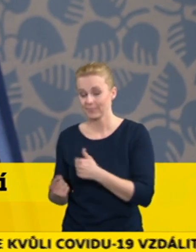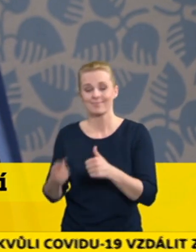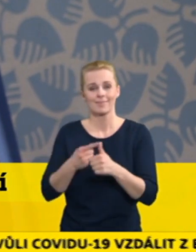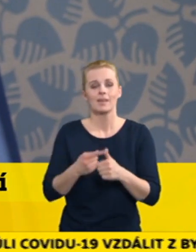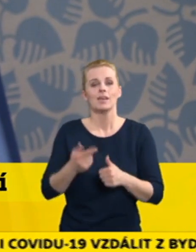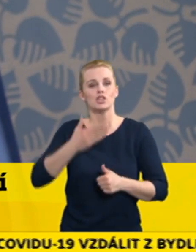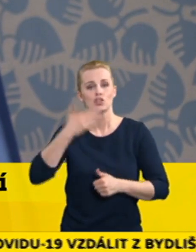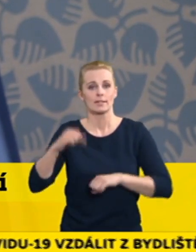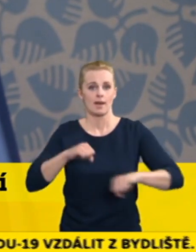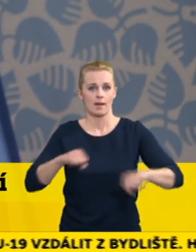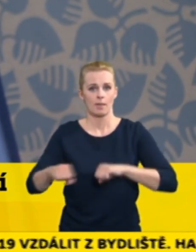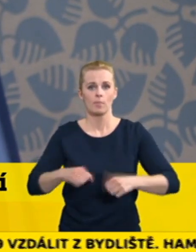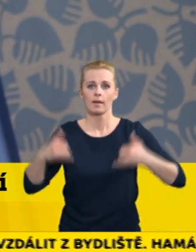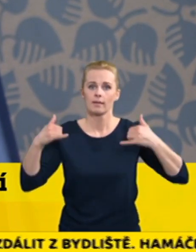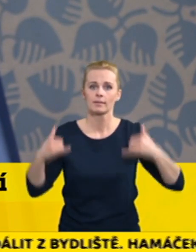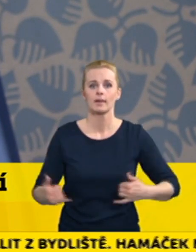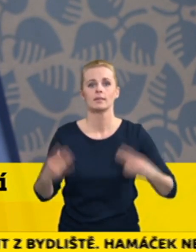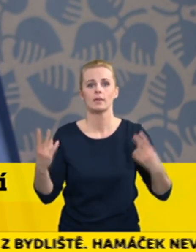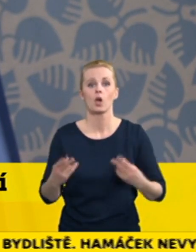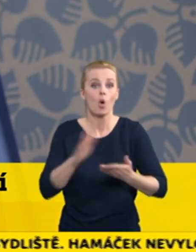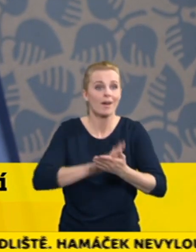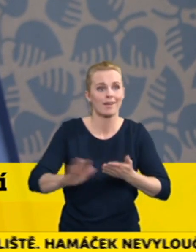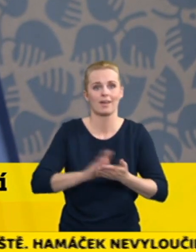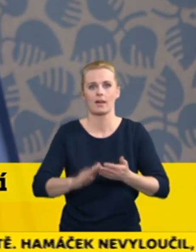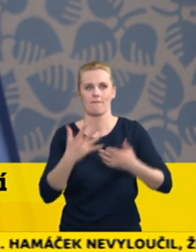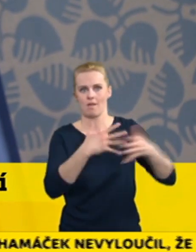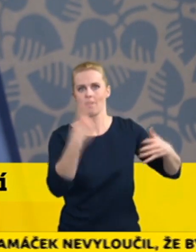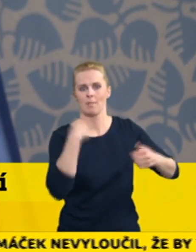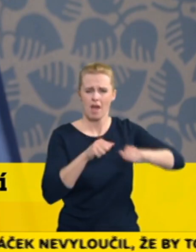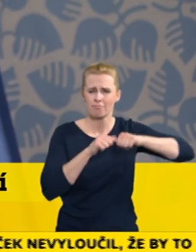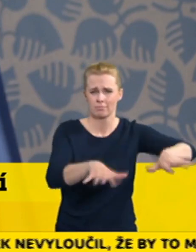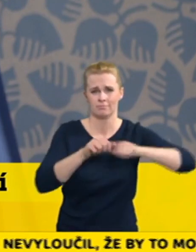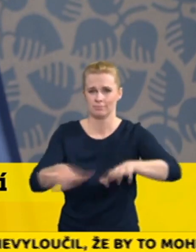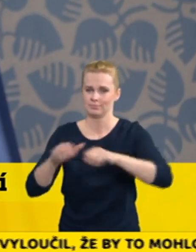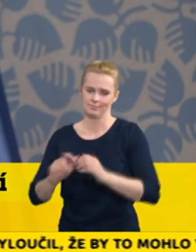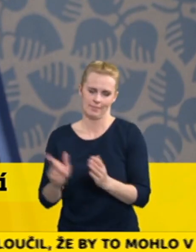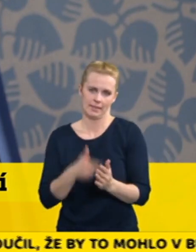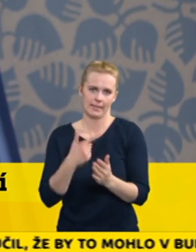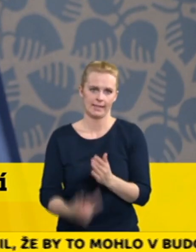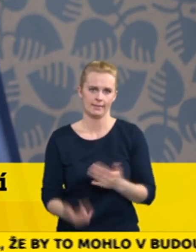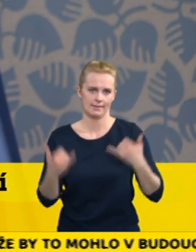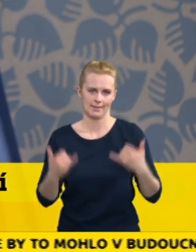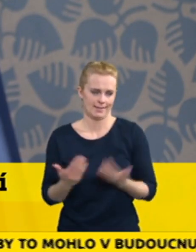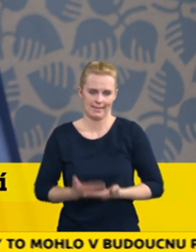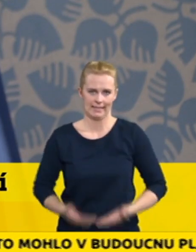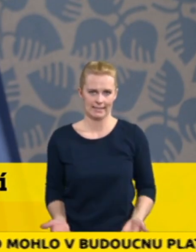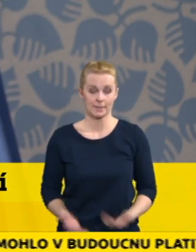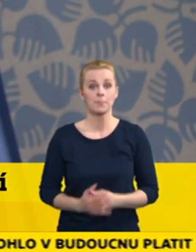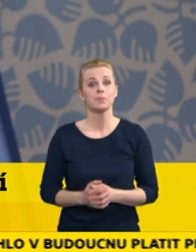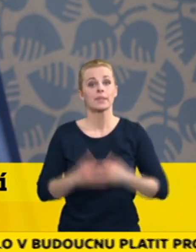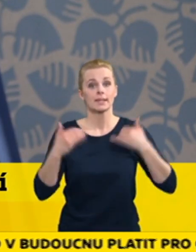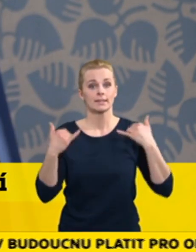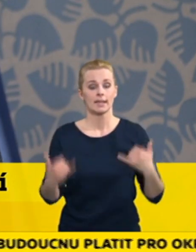neprobíhá komunitní šíření, čili plošné šíření té britské varianty v současné době. Bylo